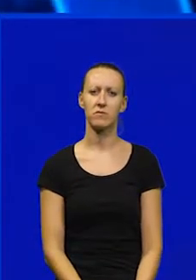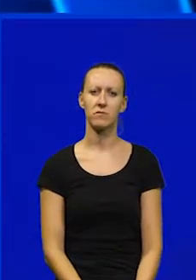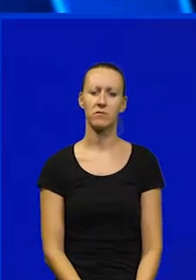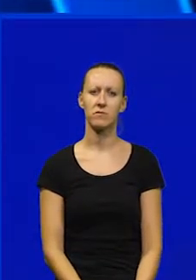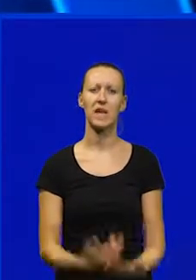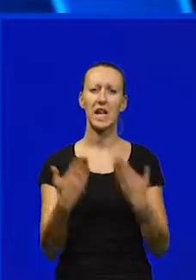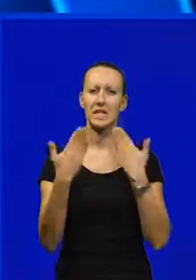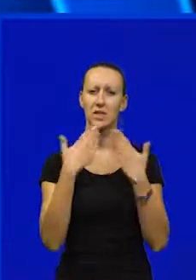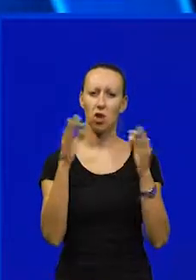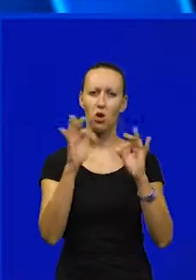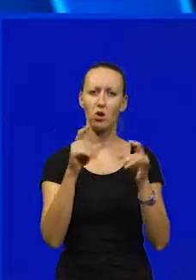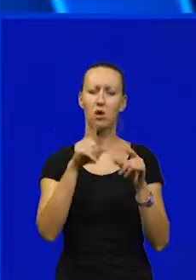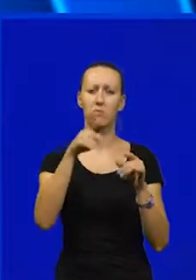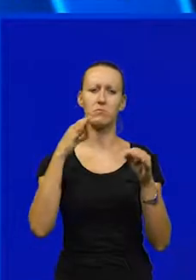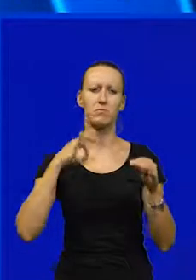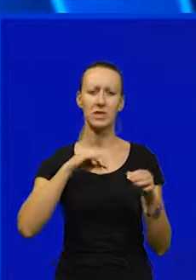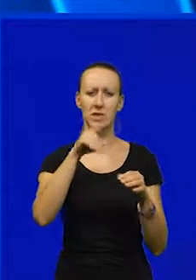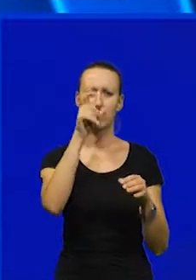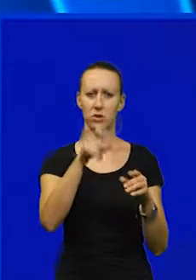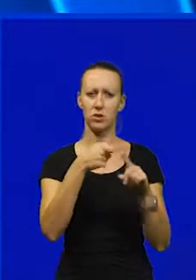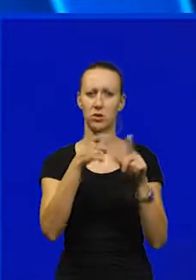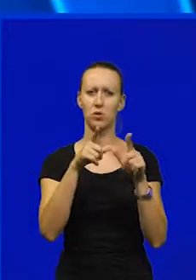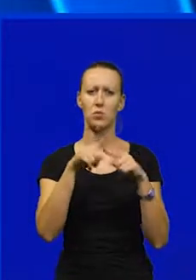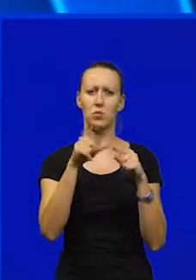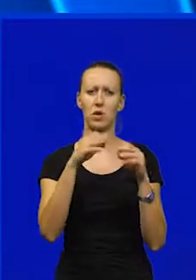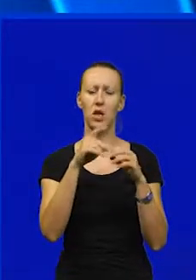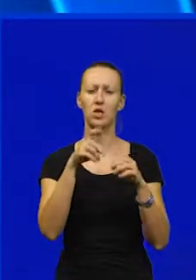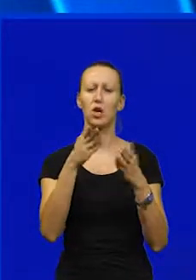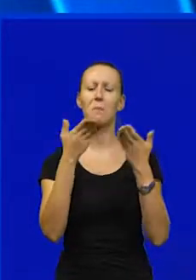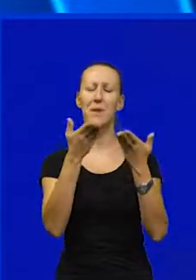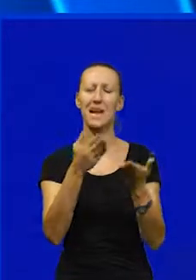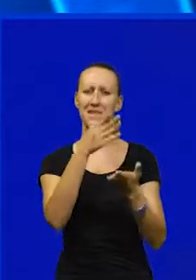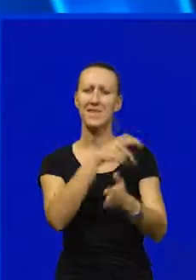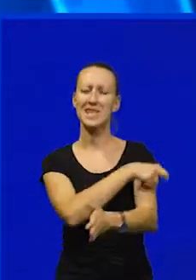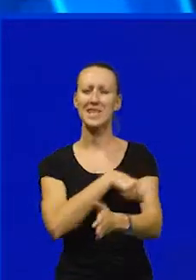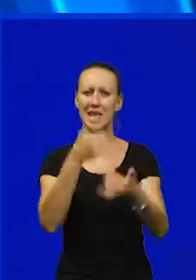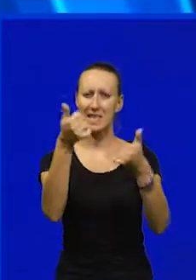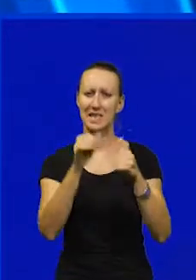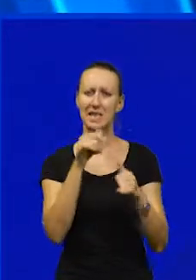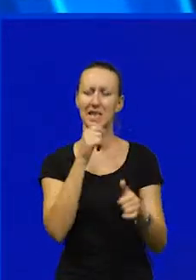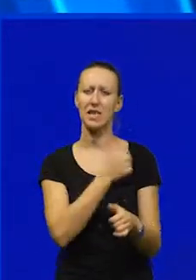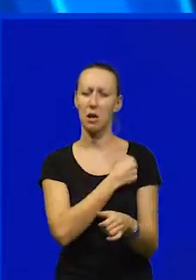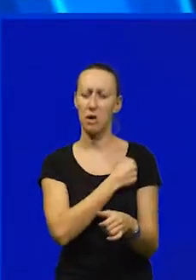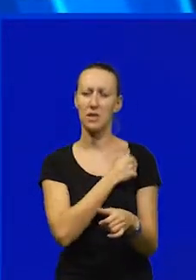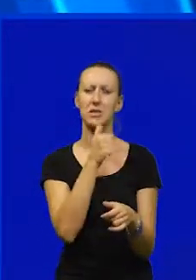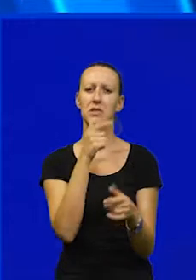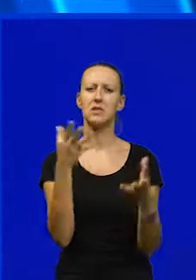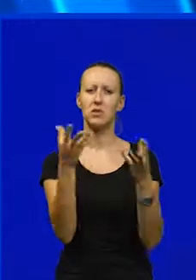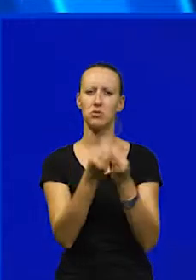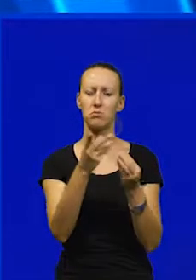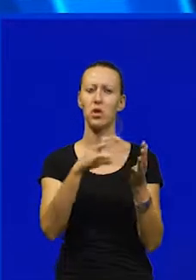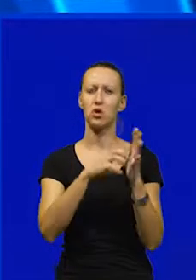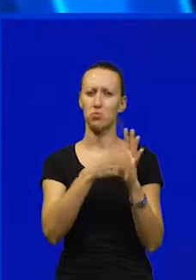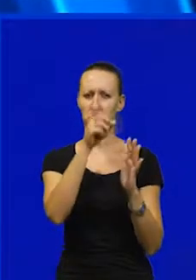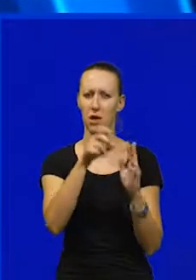Sjednica je održana pod predsjedanjem Rajka Kutloče predstavnika sindikata Istre, Kvarnera i Dalmacije te uz prisutstvo istarskog